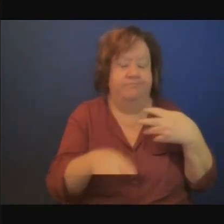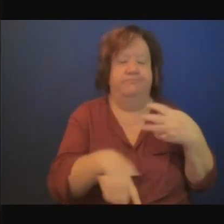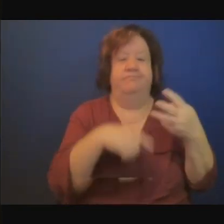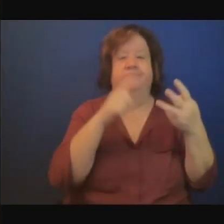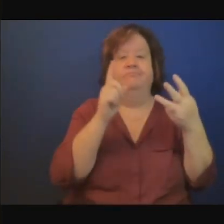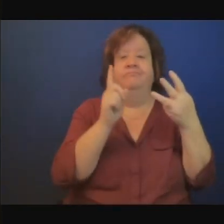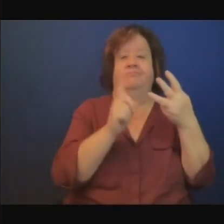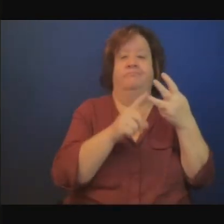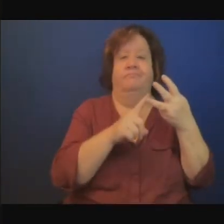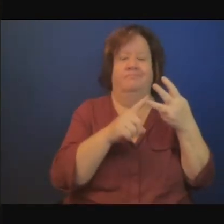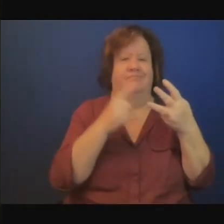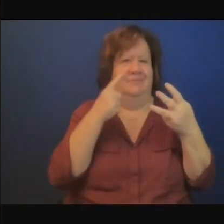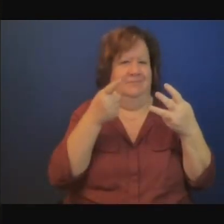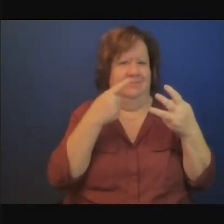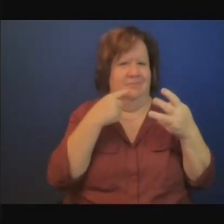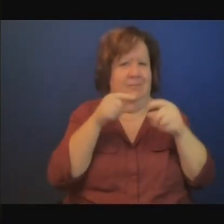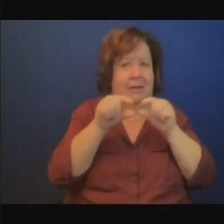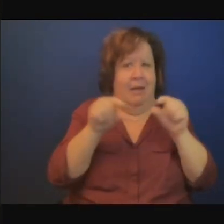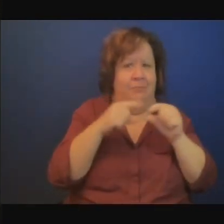J'aimerais en